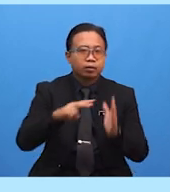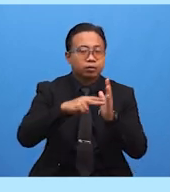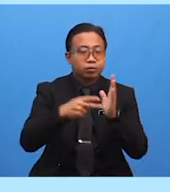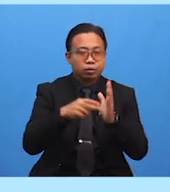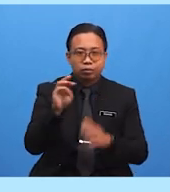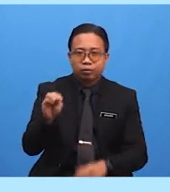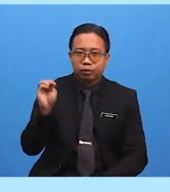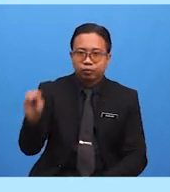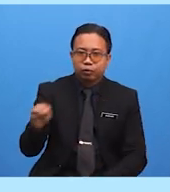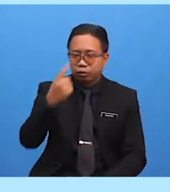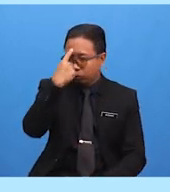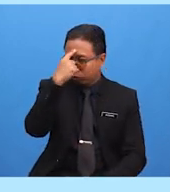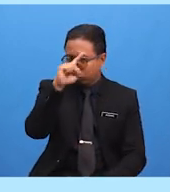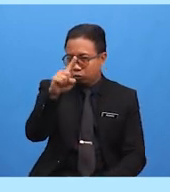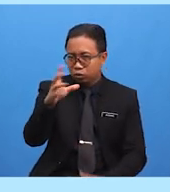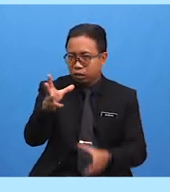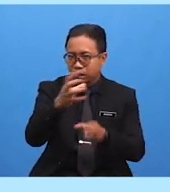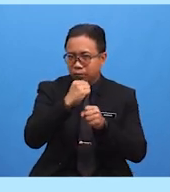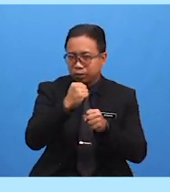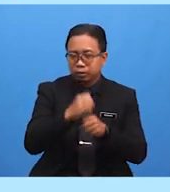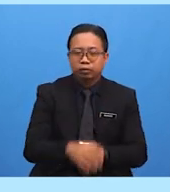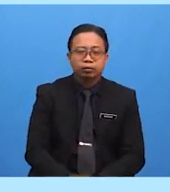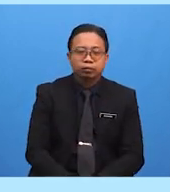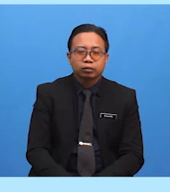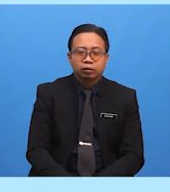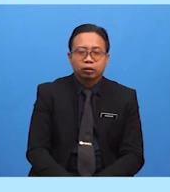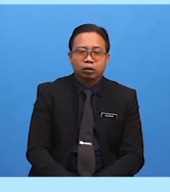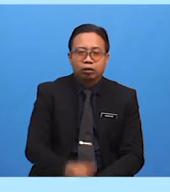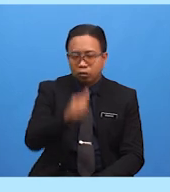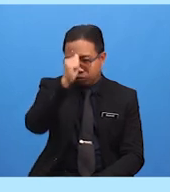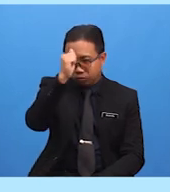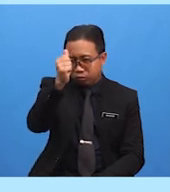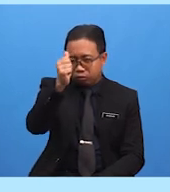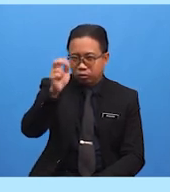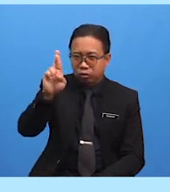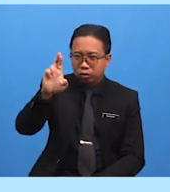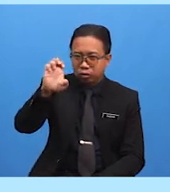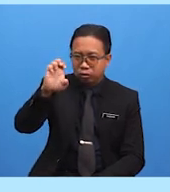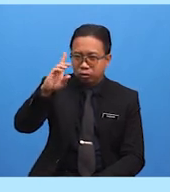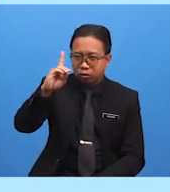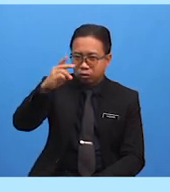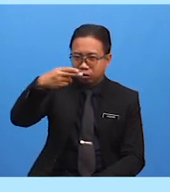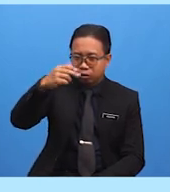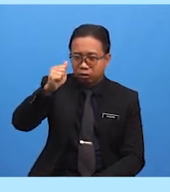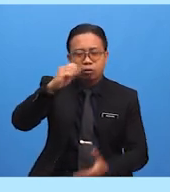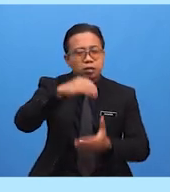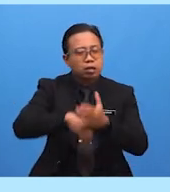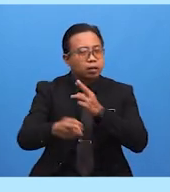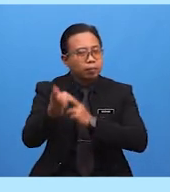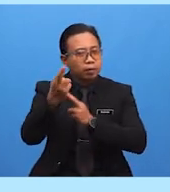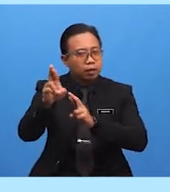-murid Untuk mendapatkan keberkatan di SWT Dalam Rehlah kita